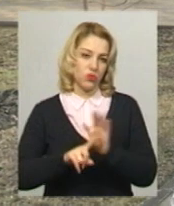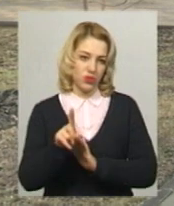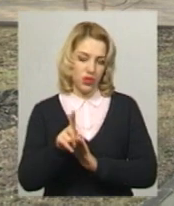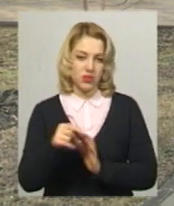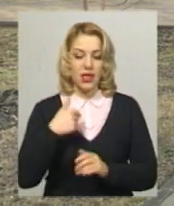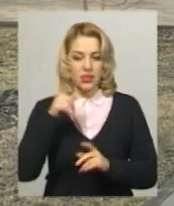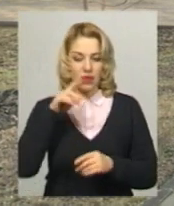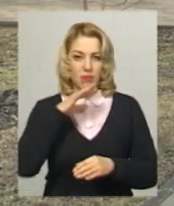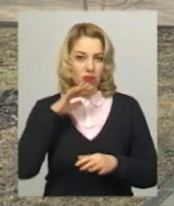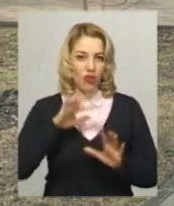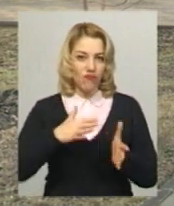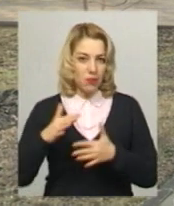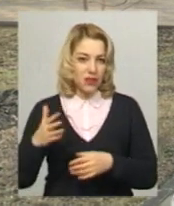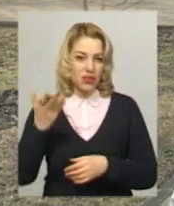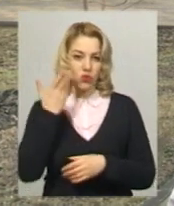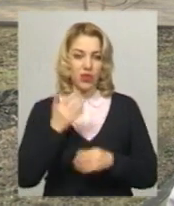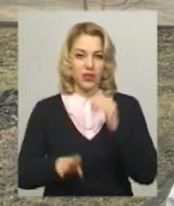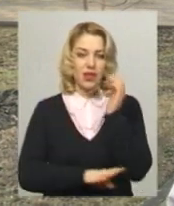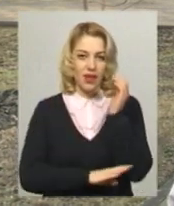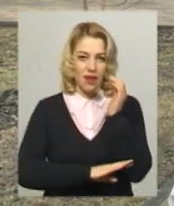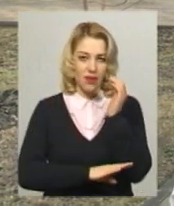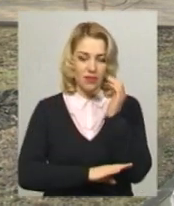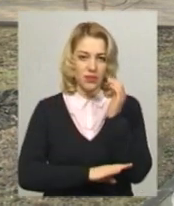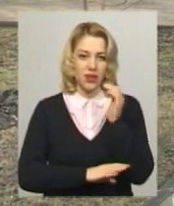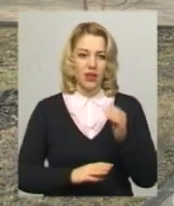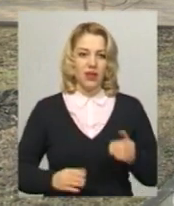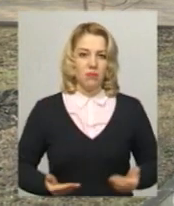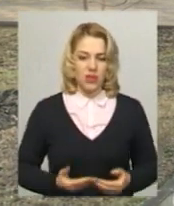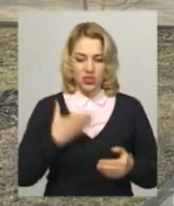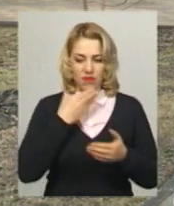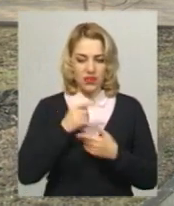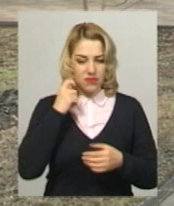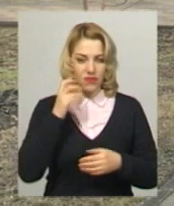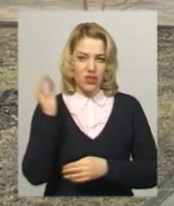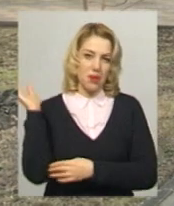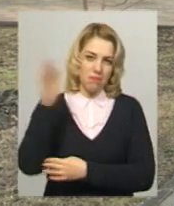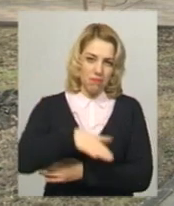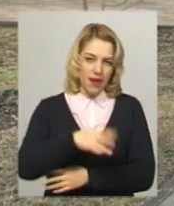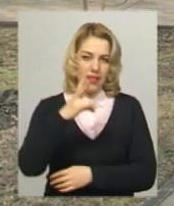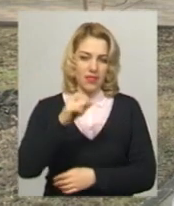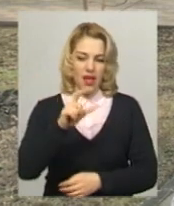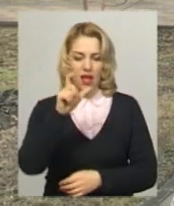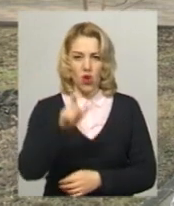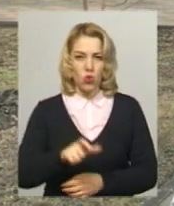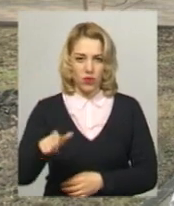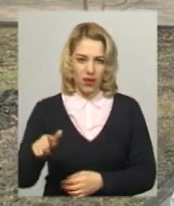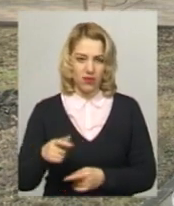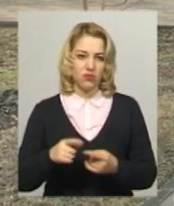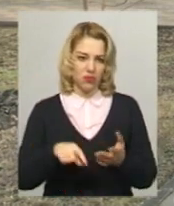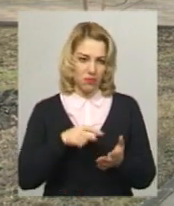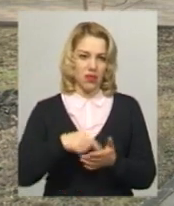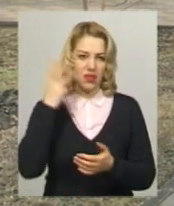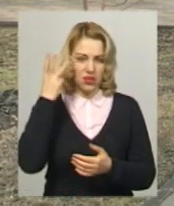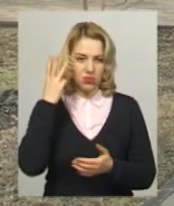знаємо багато випадків, коли дерева переживали свій вік і ломалися, падали на людей, дитину. В місті Хмельницьке має такі